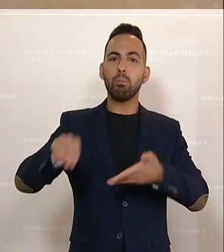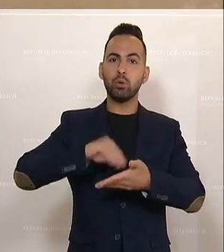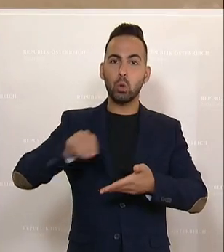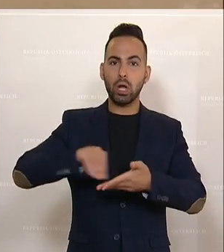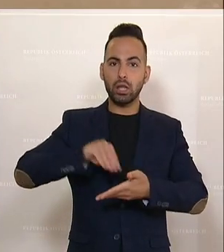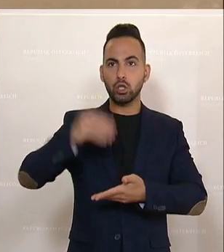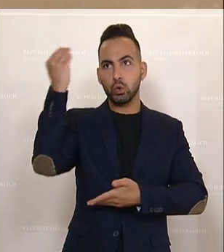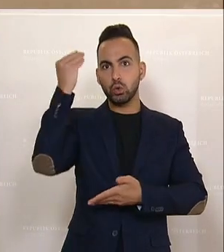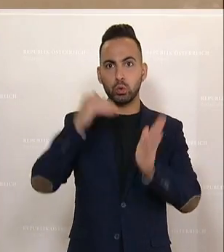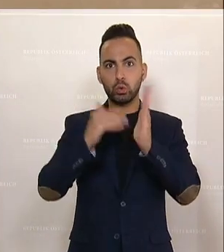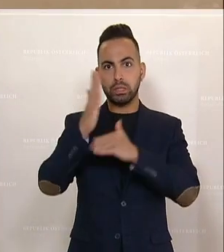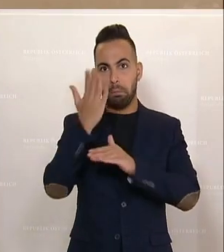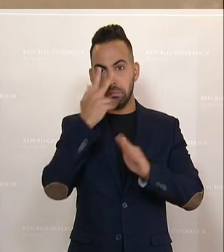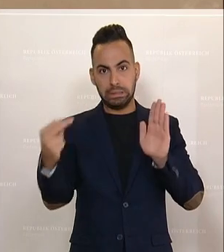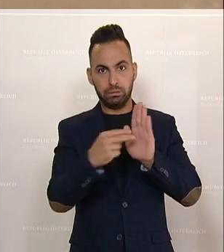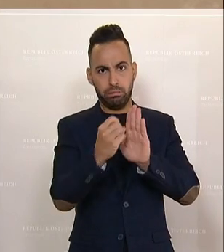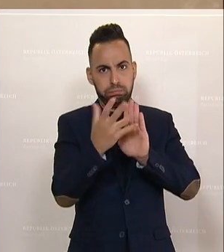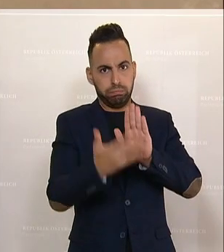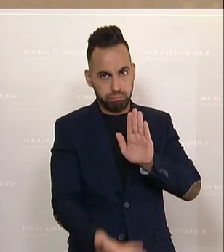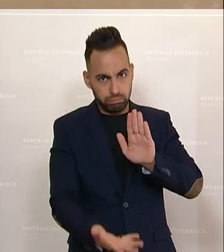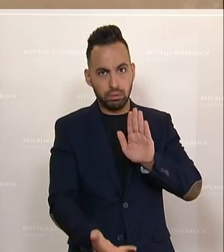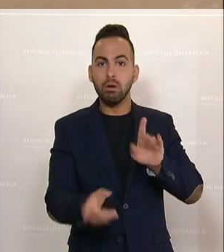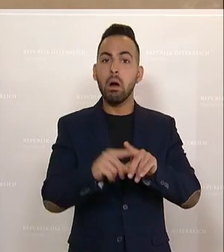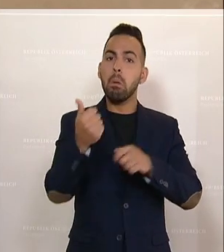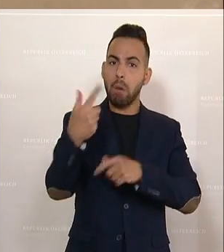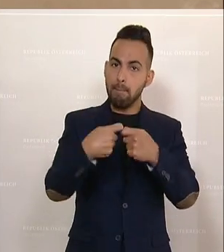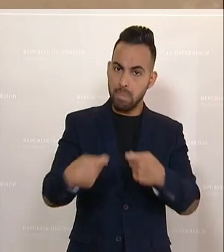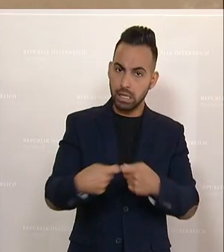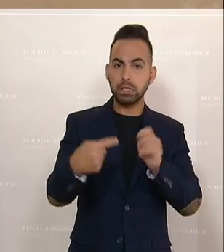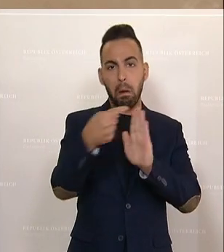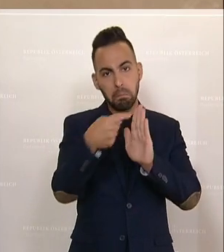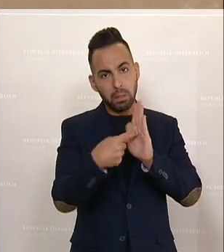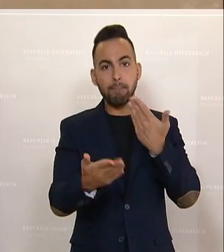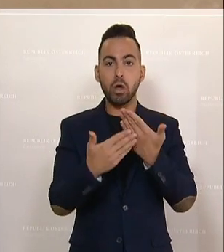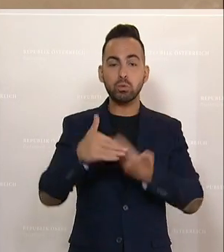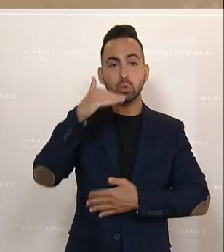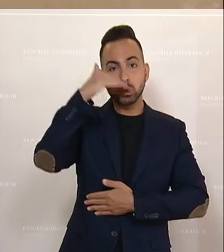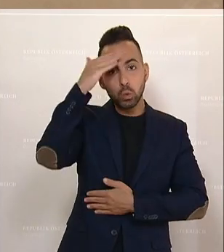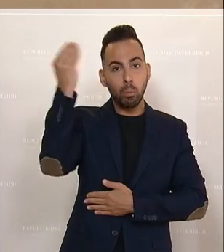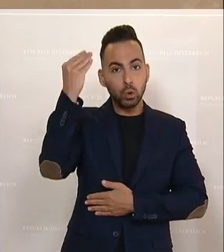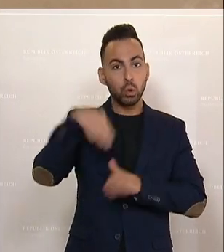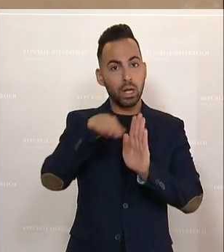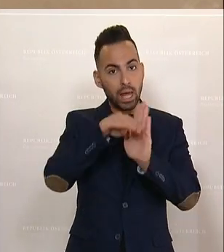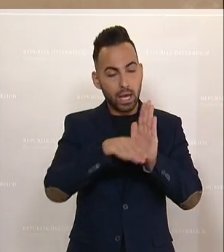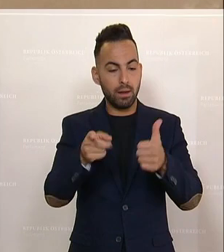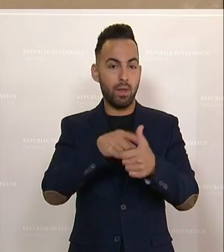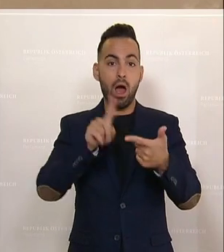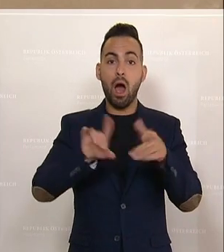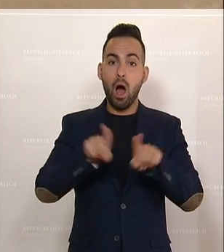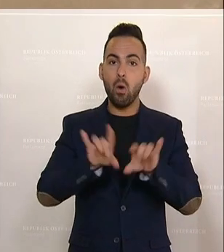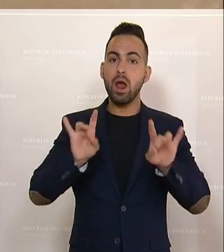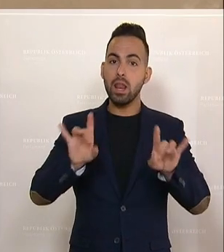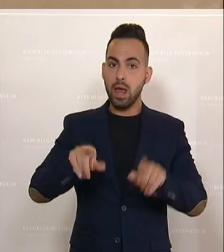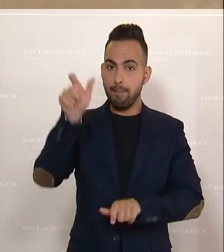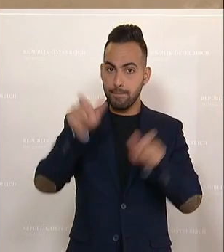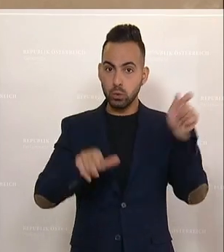Schulsystems. Und auch wenn einzelne Maßnahmen, die da jetzt drinnen sind, wie die Sommerschulregelung und auch, dass die Lehrkräfte zwischen Bezahlung und